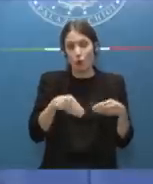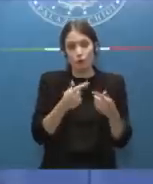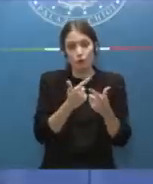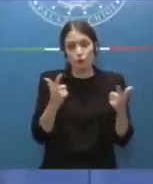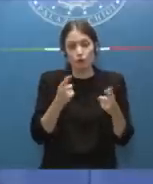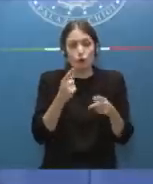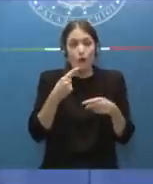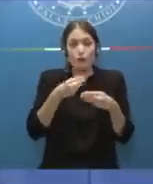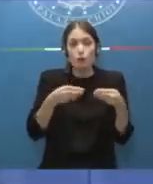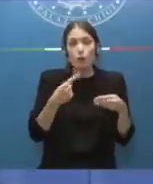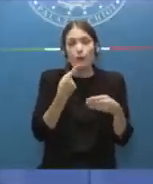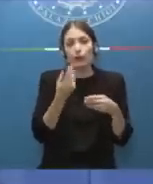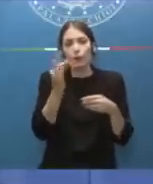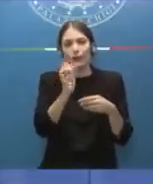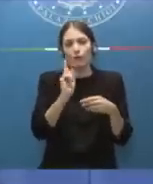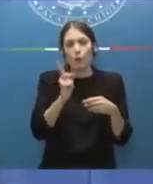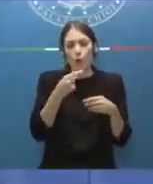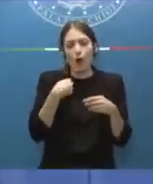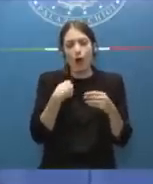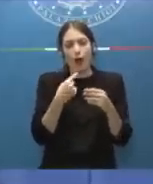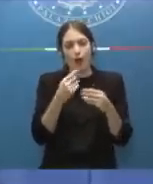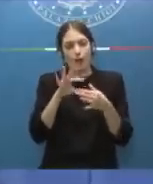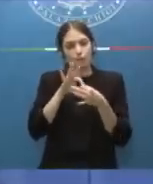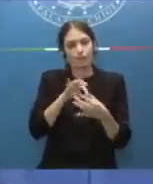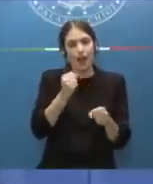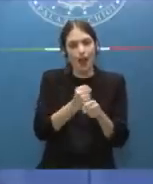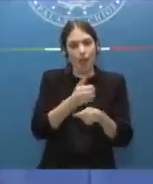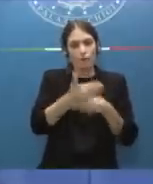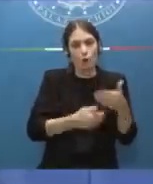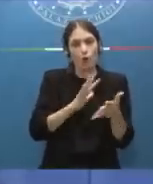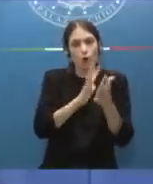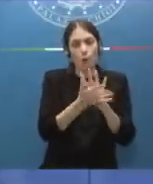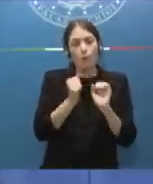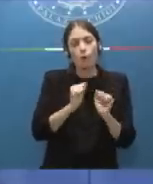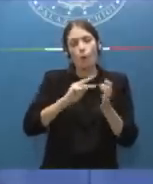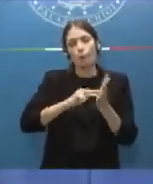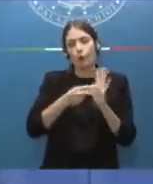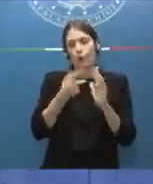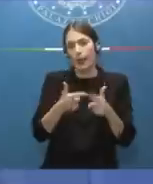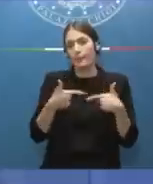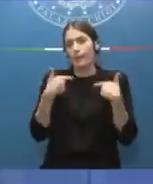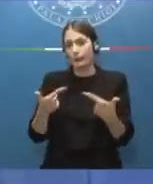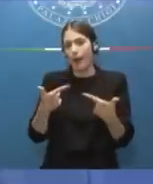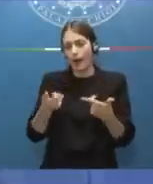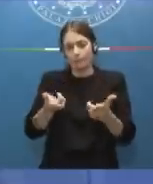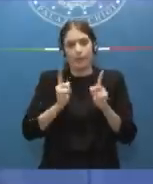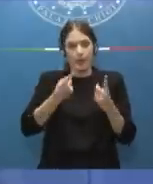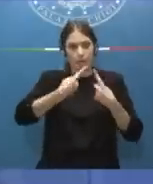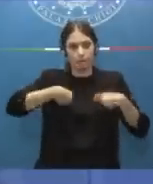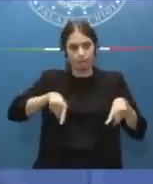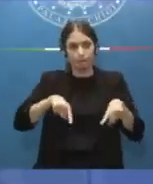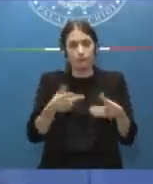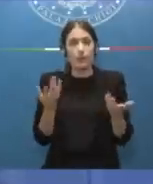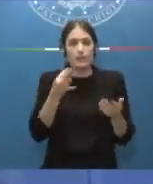adempiere le previsioni della norma rischiava sostanzialmente di creare problemi significativi al nostro ordinamento. Cioè la norma